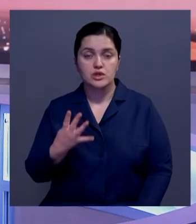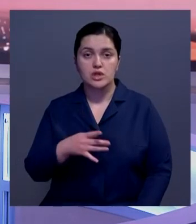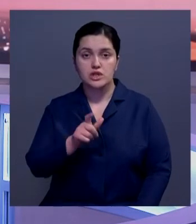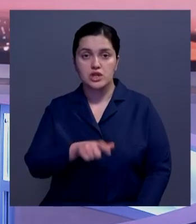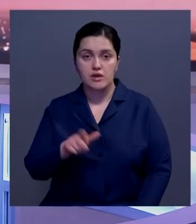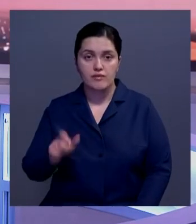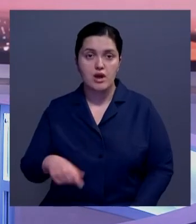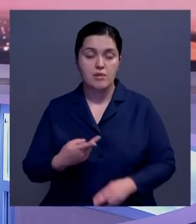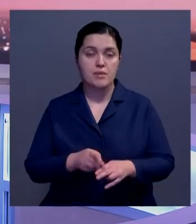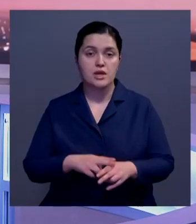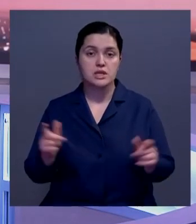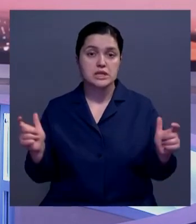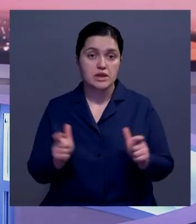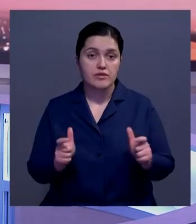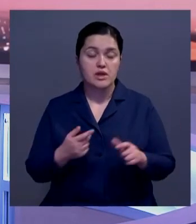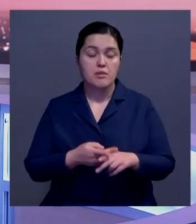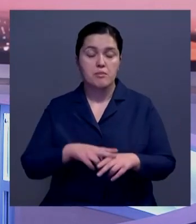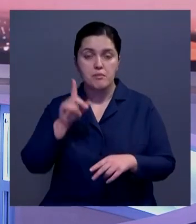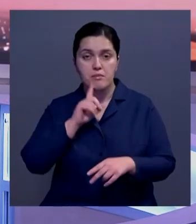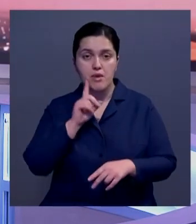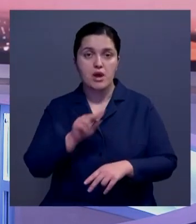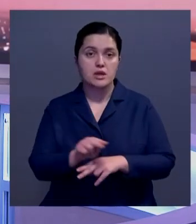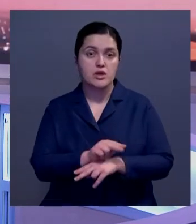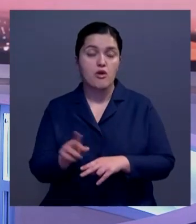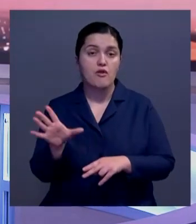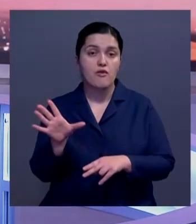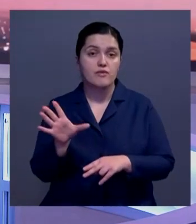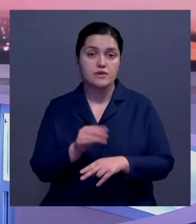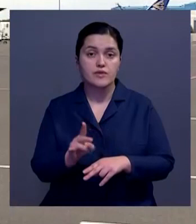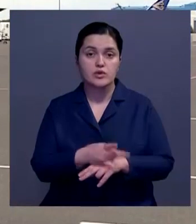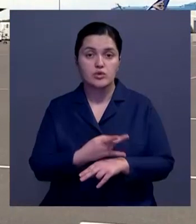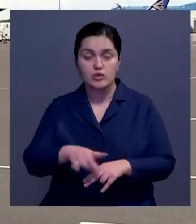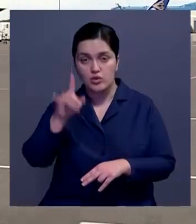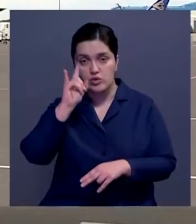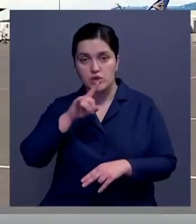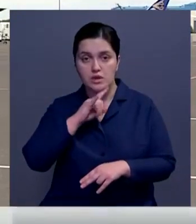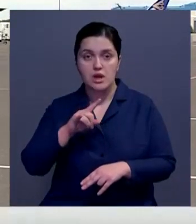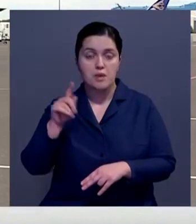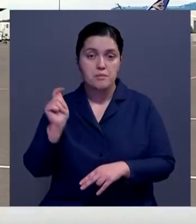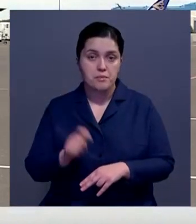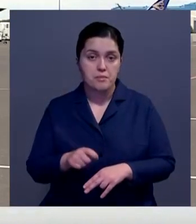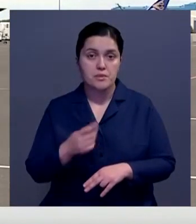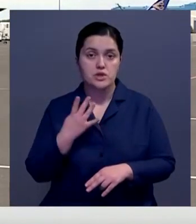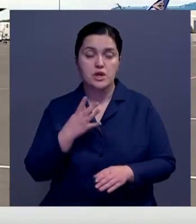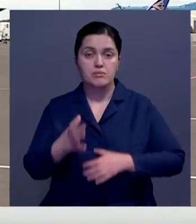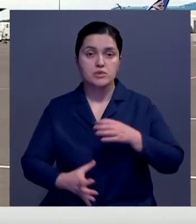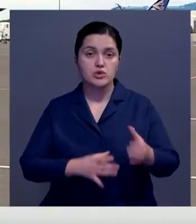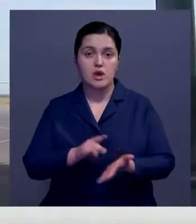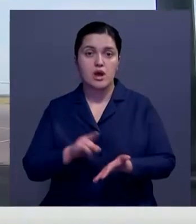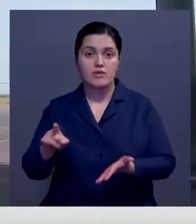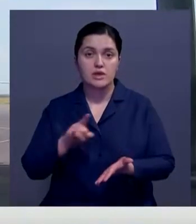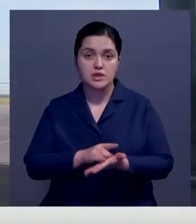44 человека. Все они изолированы в карантинные стационары. Всего минувшей ночью Казахстан принял 4